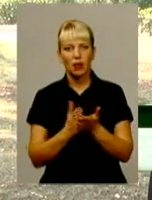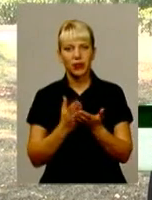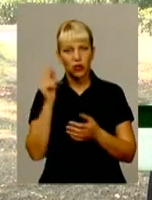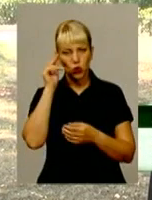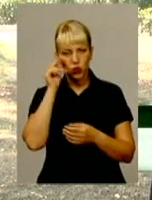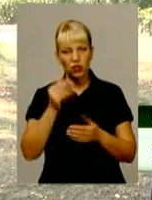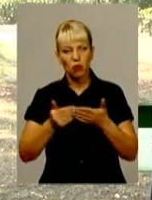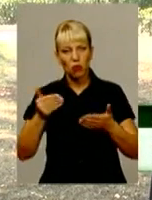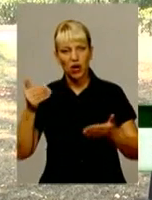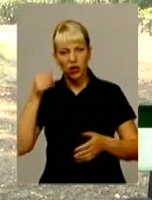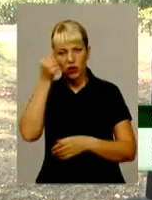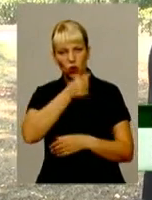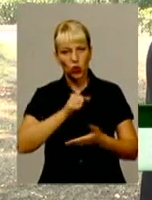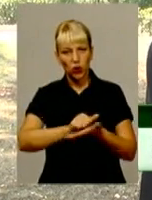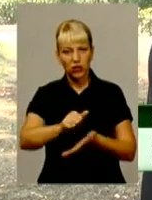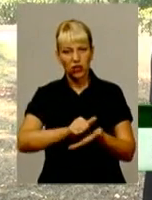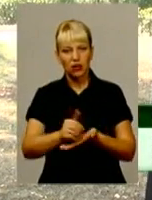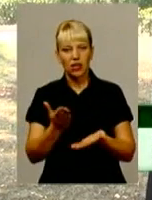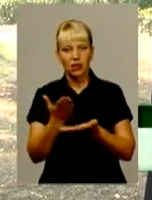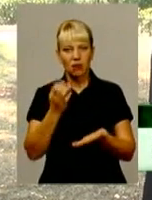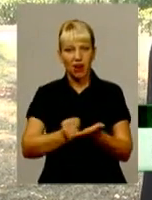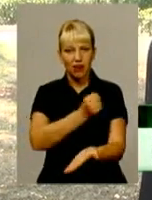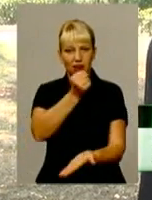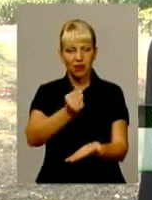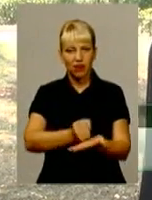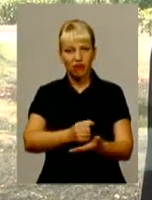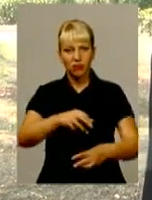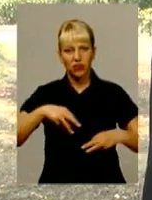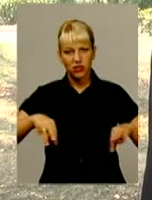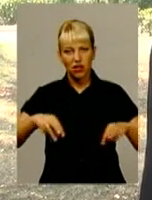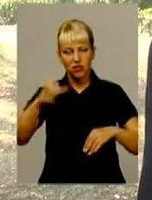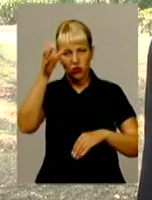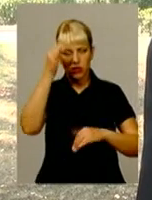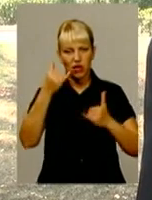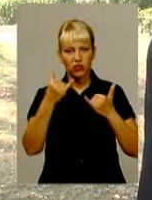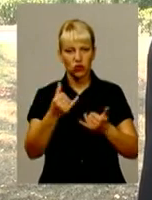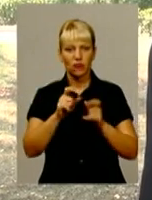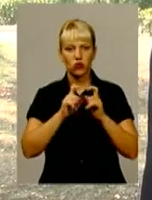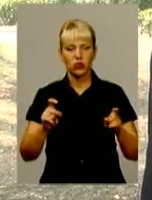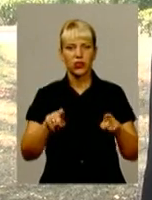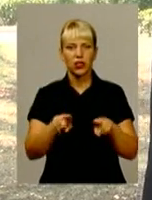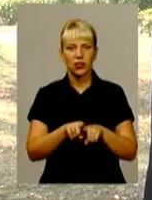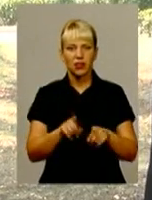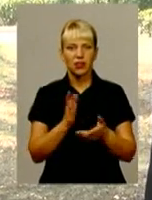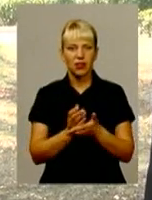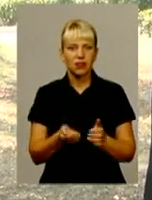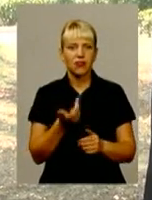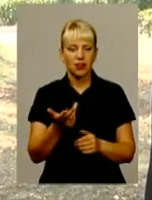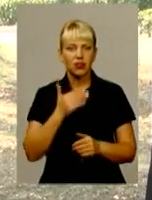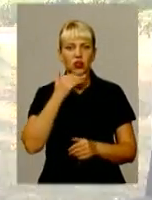попередніх років, які мають грив Міністерство освіти. На сьогодні у середній школі кількість таких підручників є